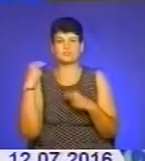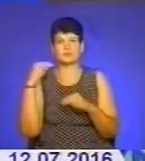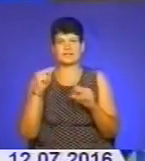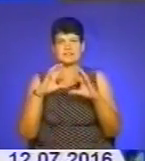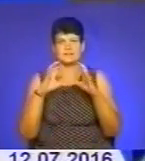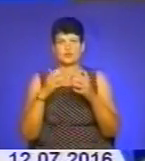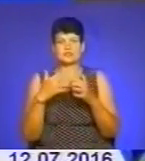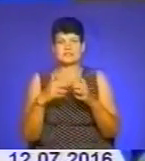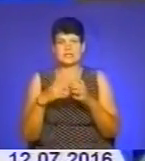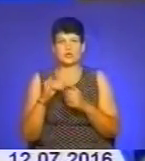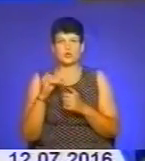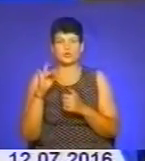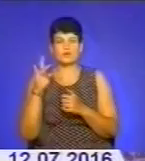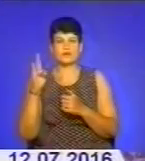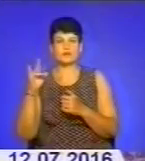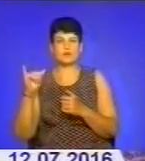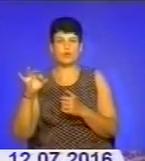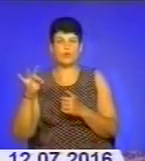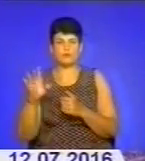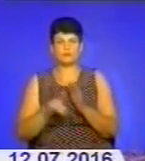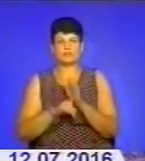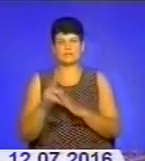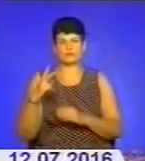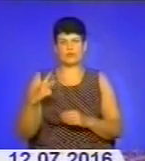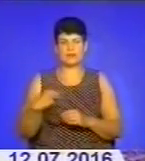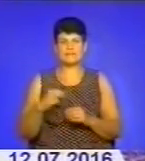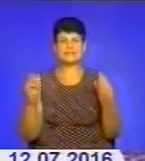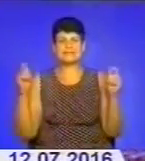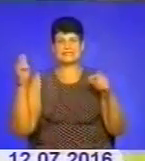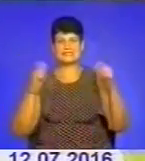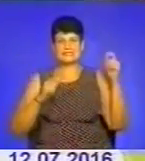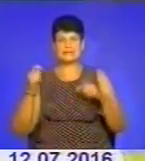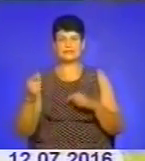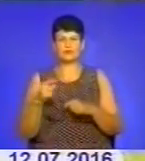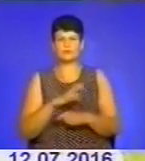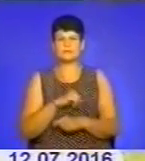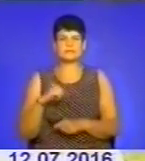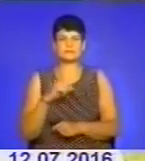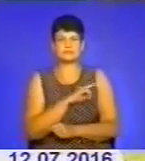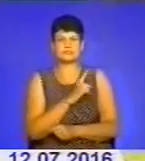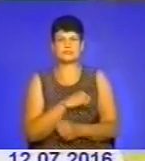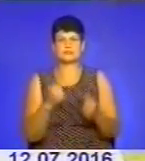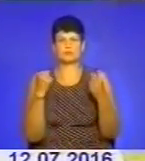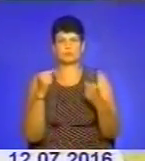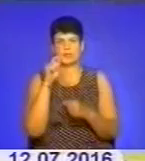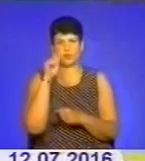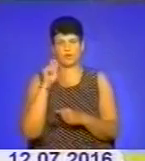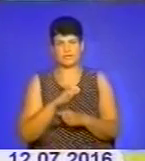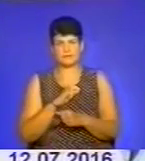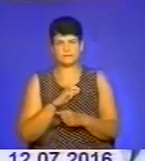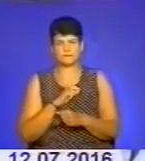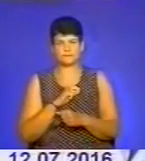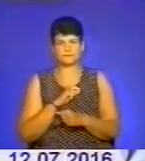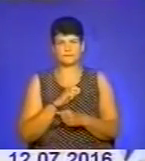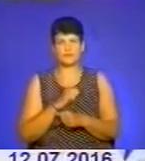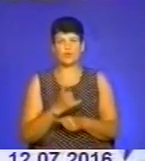юніорів, який стартує наприкінці серпня у Франції. Відтак з'їхалися у Тернопіль найсильніші спортсмени України. Уже у нас